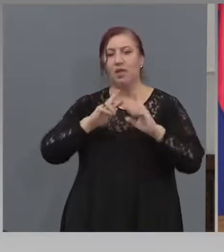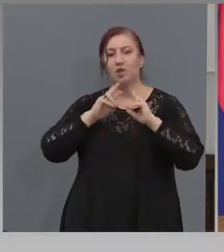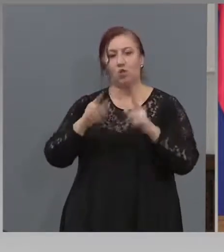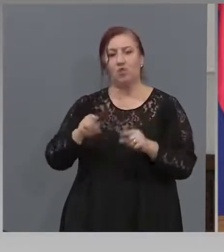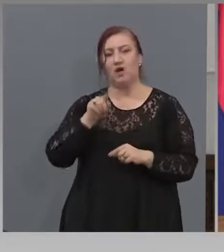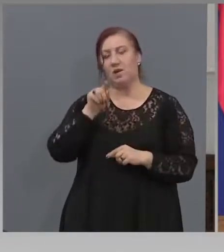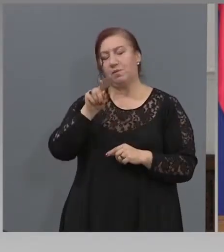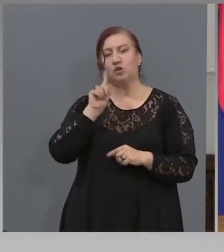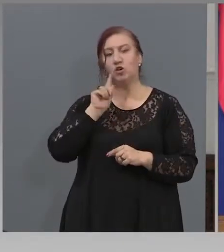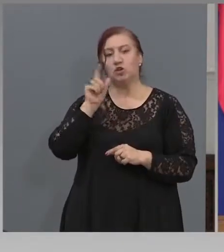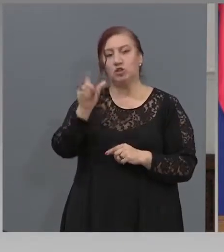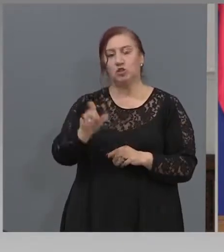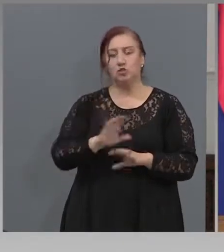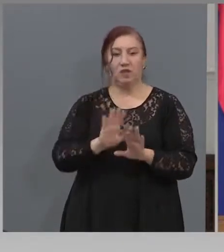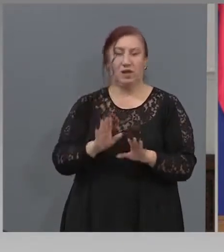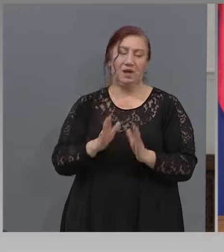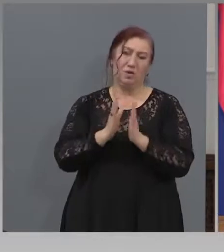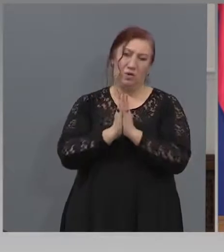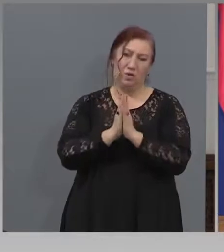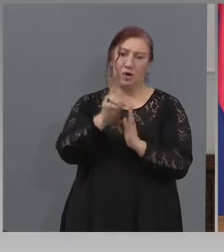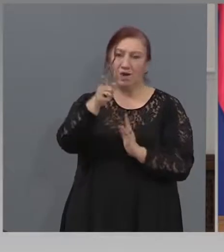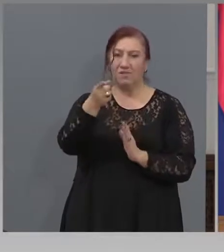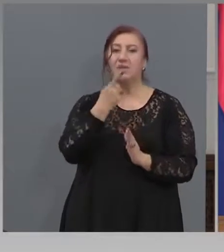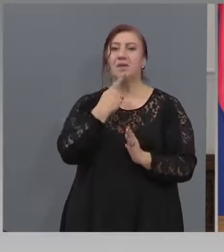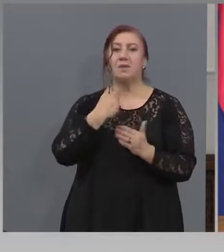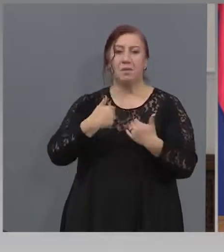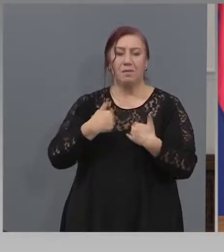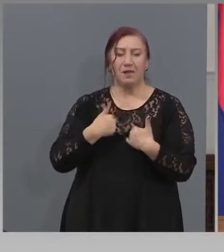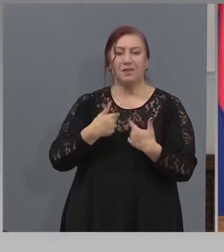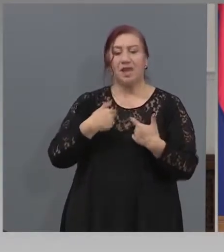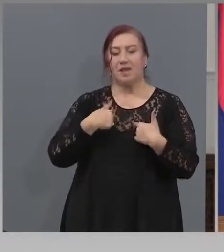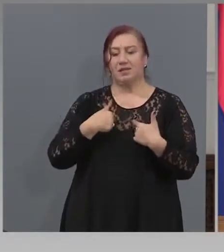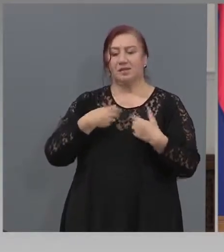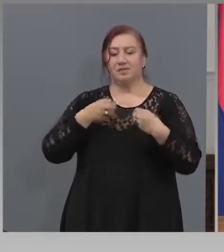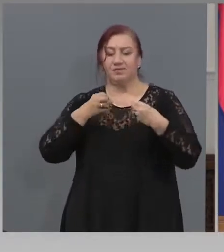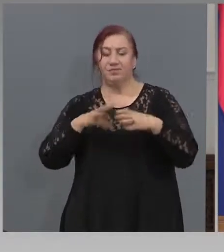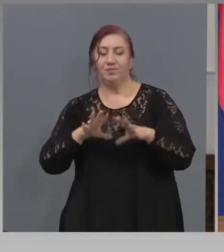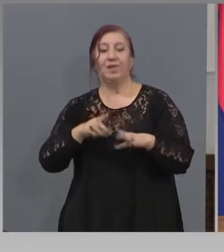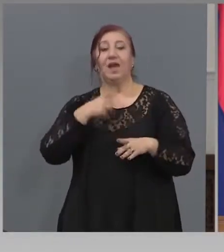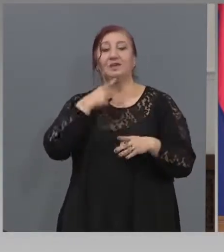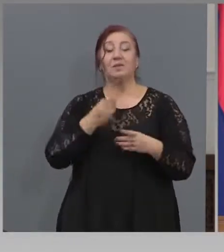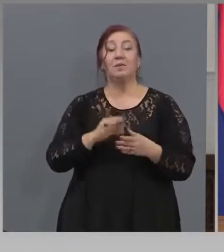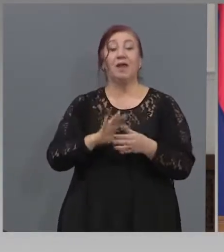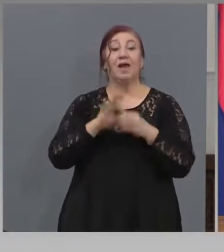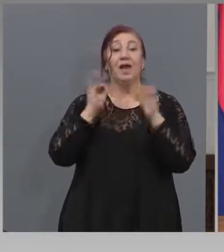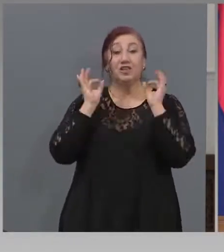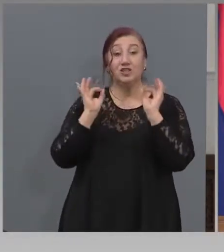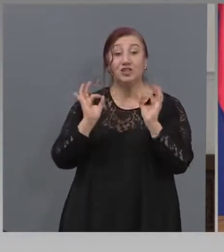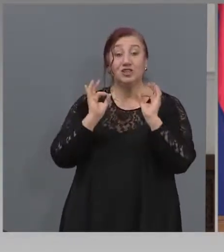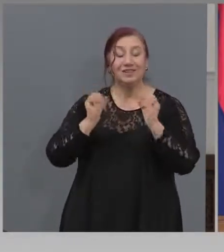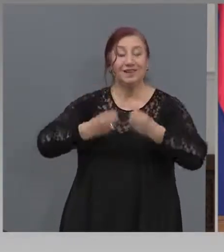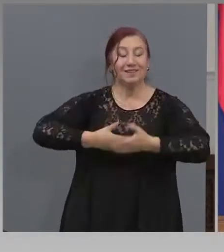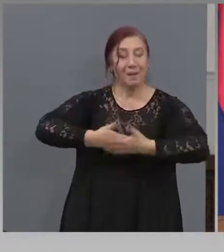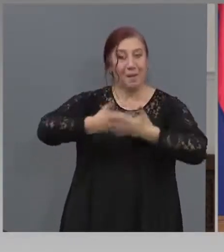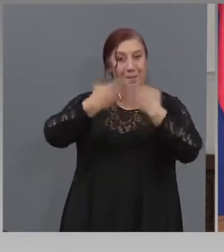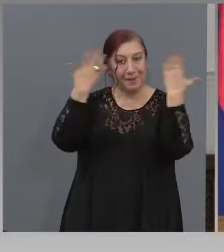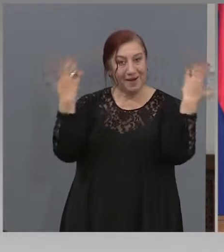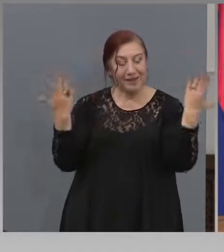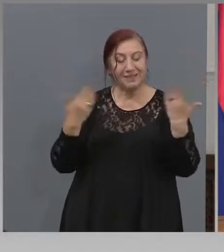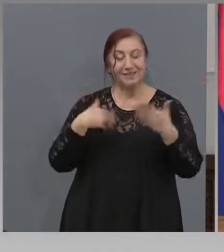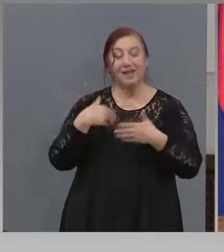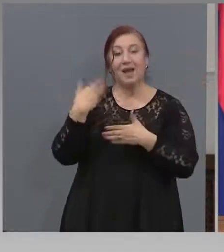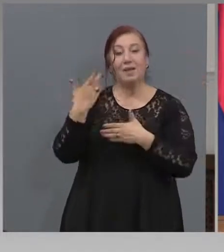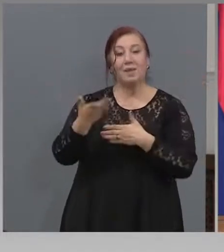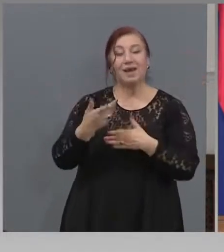Просто, вие ме питате и аз се изпусна да кажа. Честит празник, аз днес, пред колежката ви от Битиви в